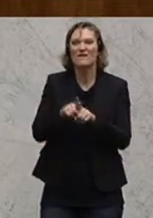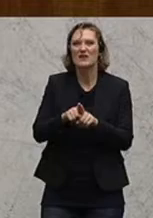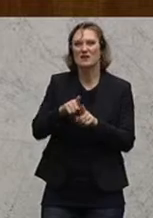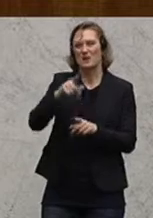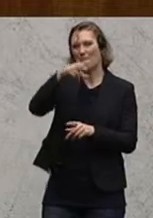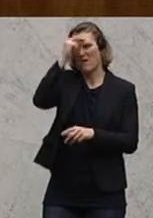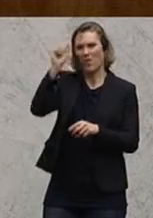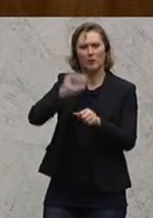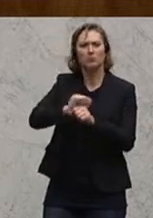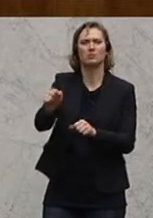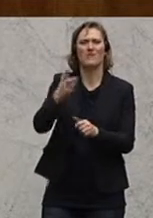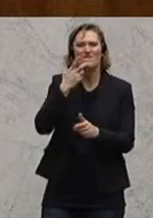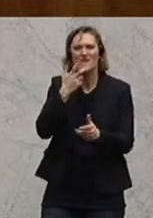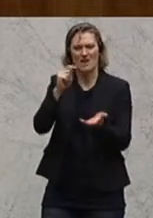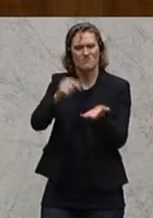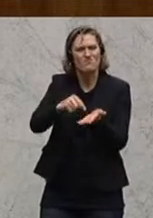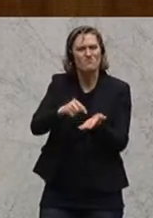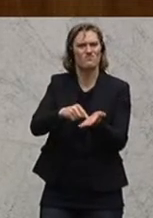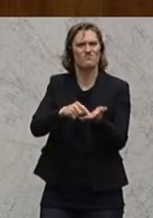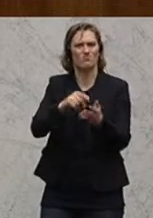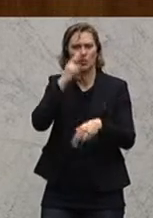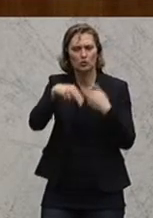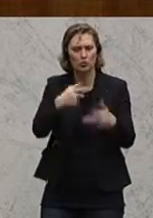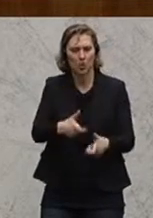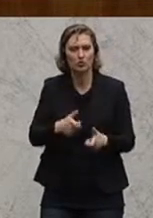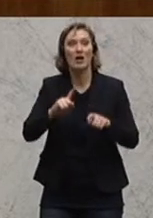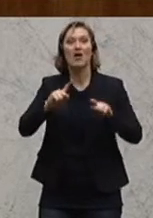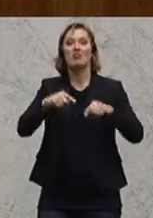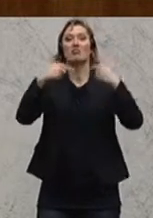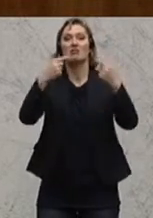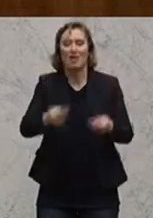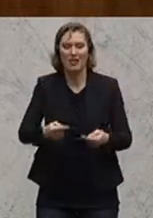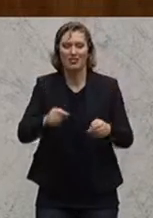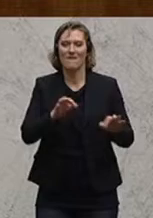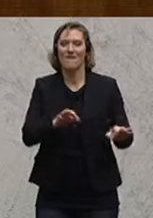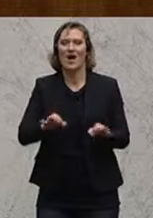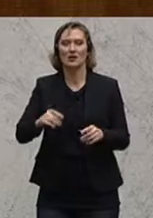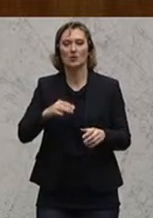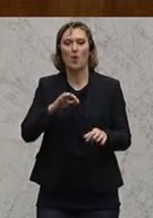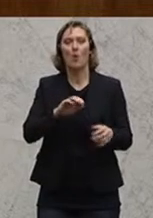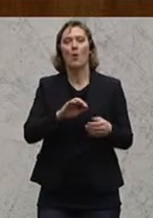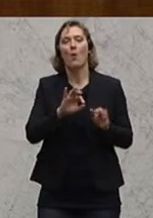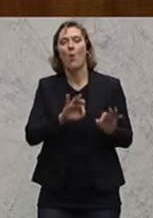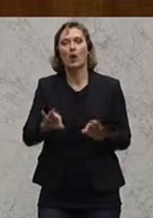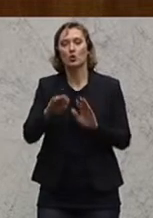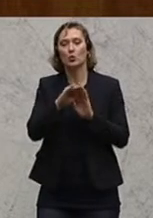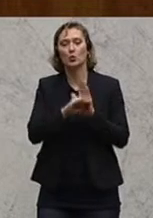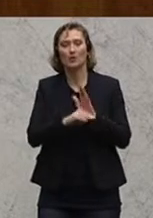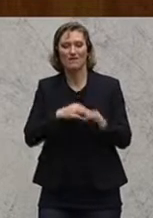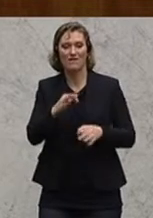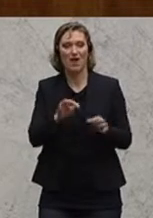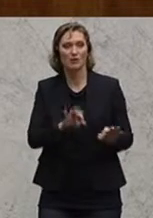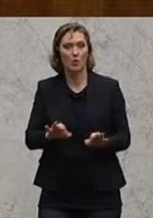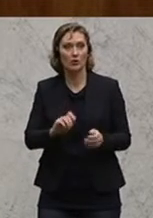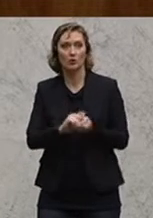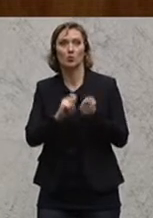stellen, eine Reform der Untersuchungsausschussverfahrensordnung in den Gang zu bringen und schließlich nunmehr auch in den Untersuchungsausschuss HYPO zu